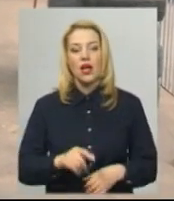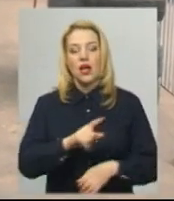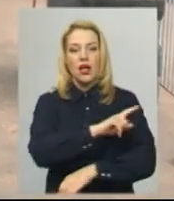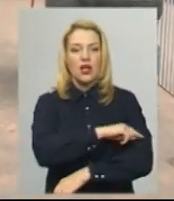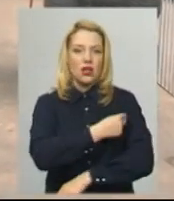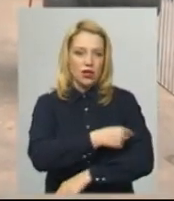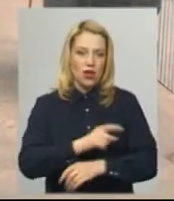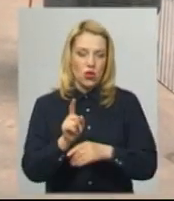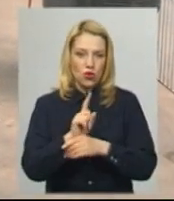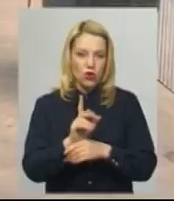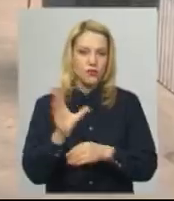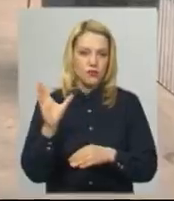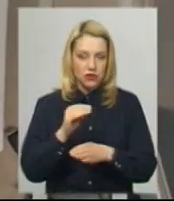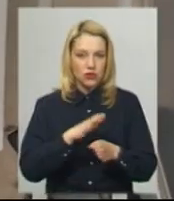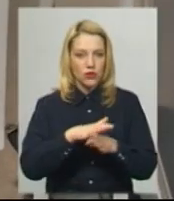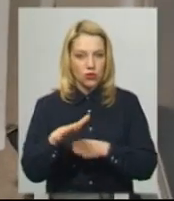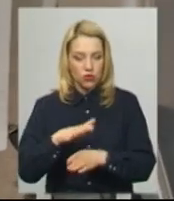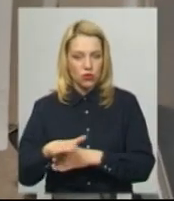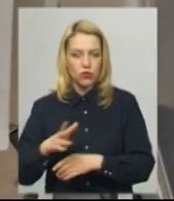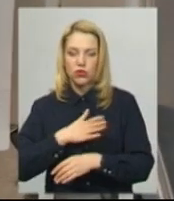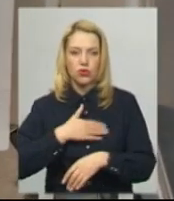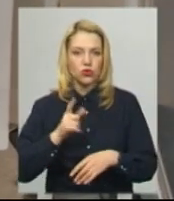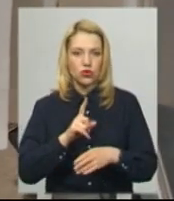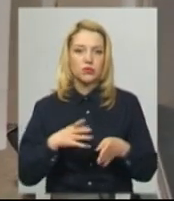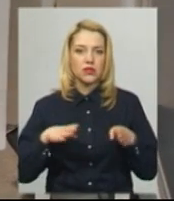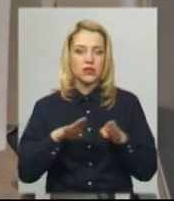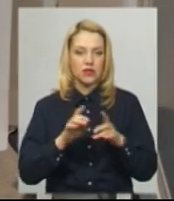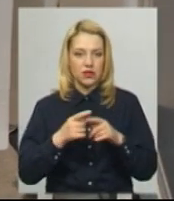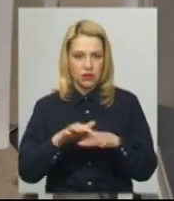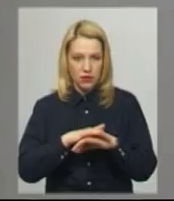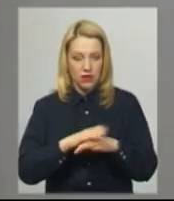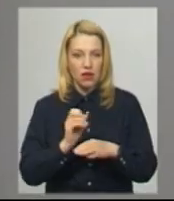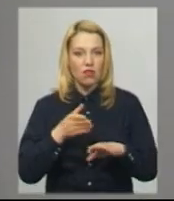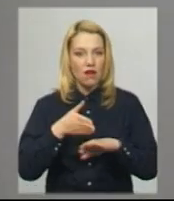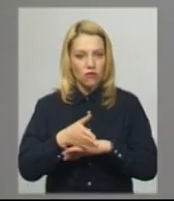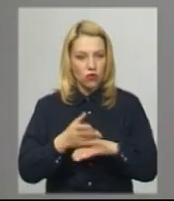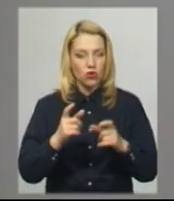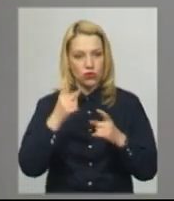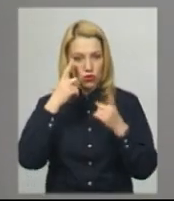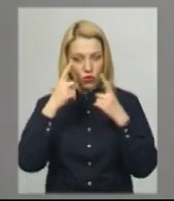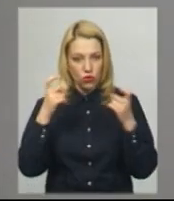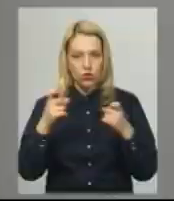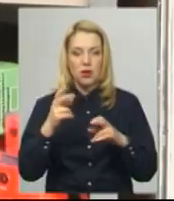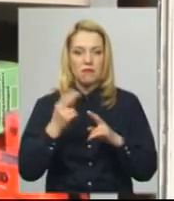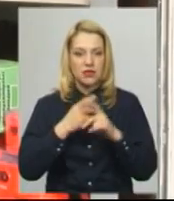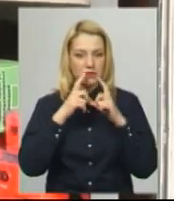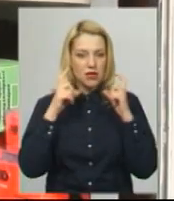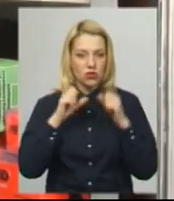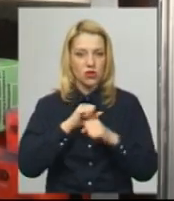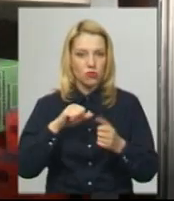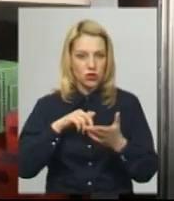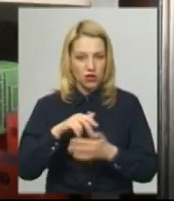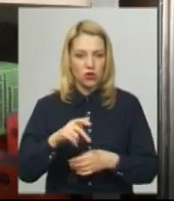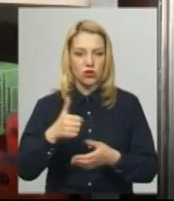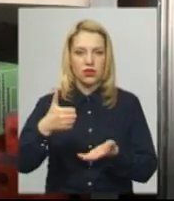Не хочуть, аби його знову зачинили та позбавили можливості заробляти. На вході оголошення, без масок не заходити. Хто зайшов, має обробити руки дезінфекторам. Багато